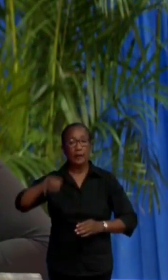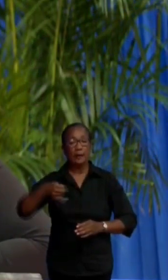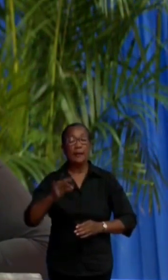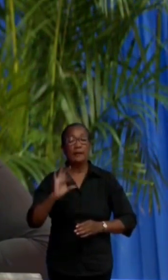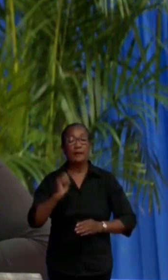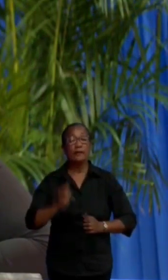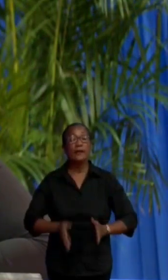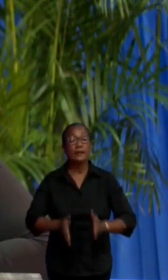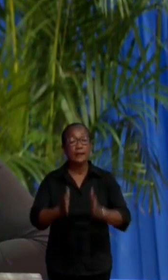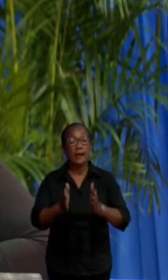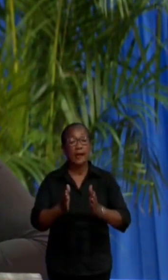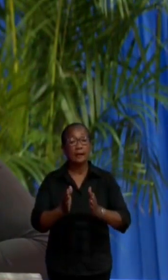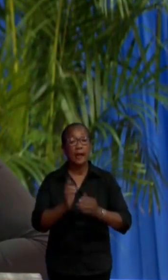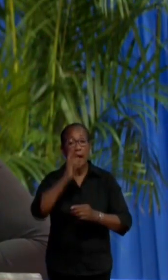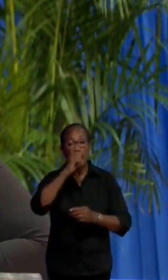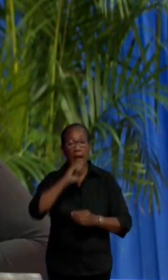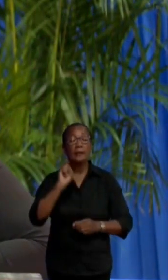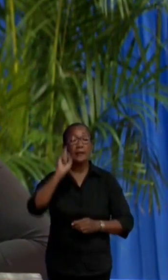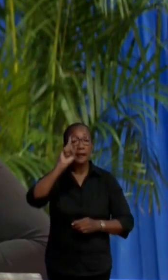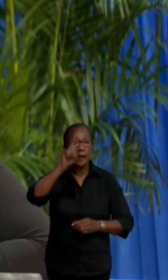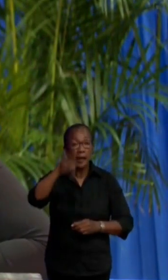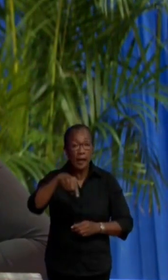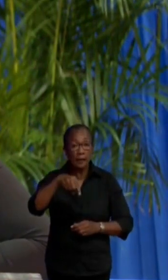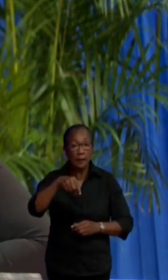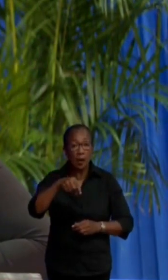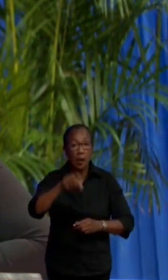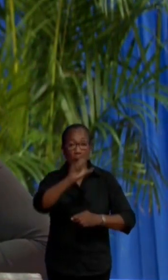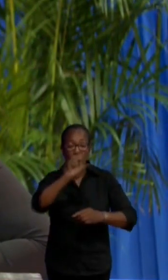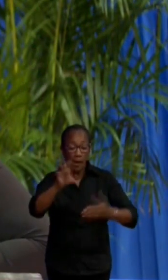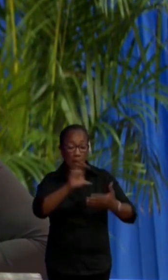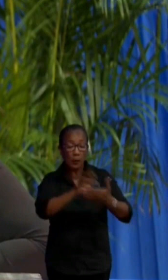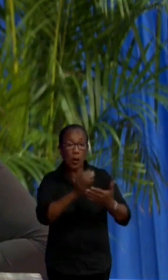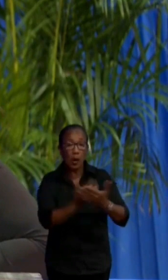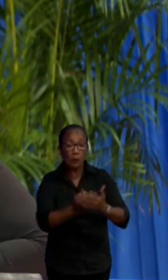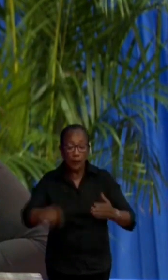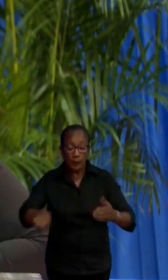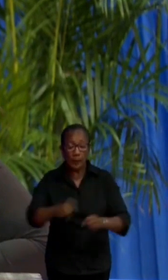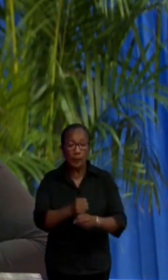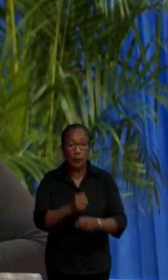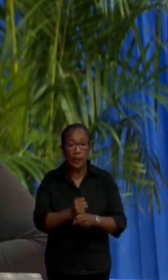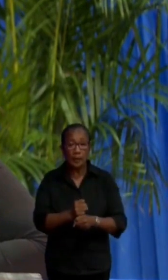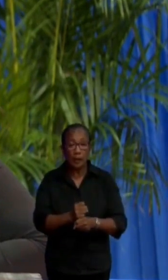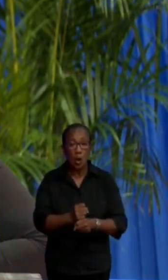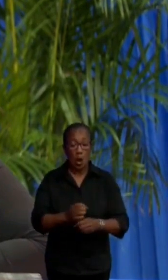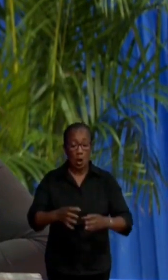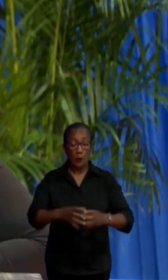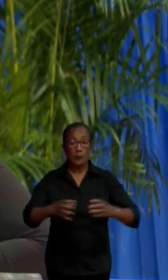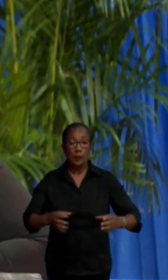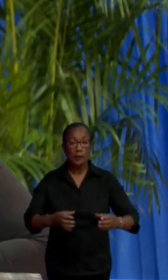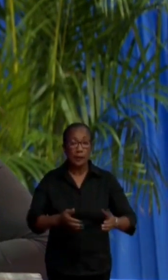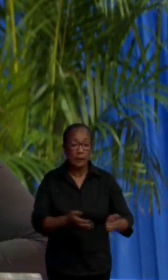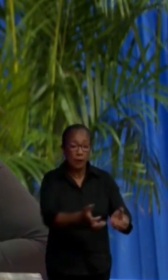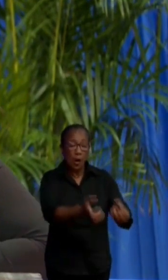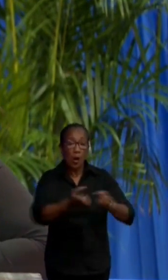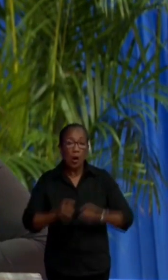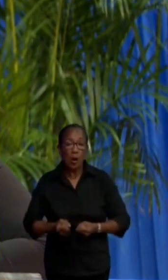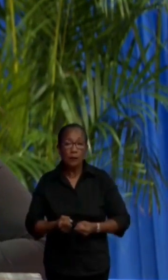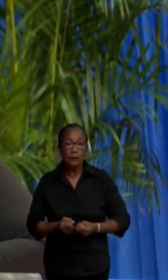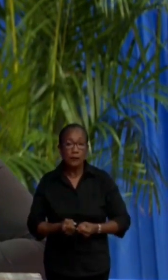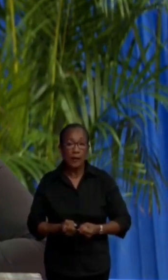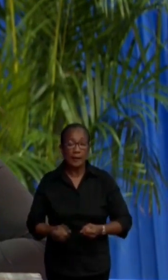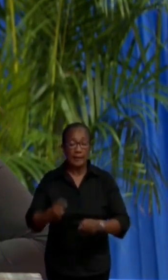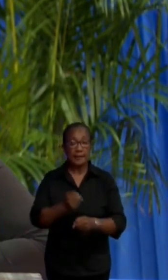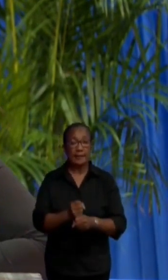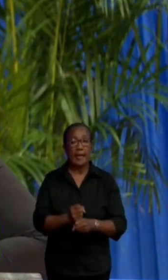om registraties van crash-houders en medewerkers, vindt dat plaats op het bureau opvanginstellingen, aan de